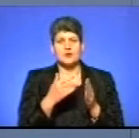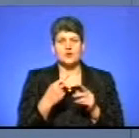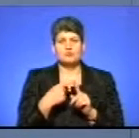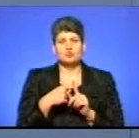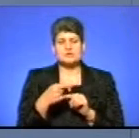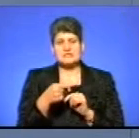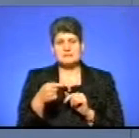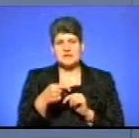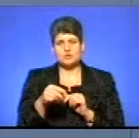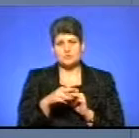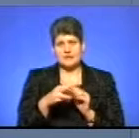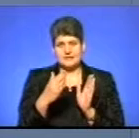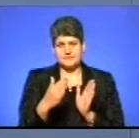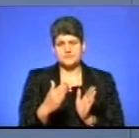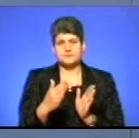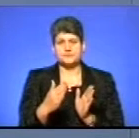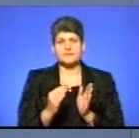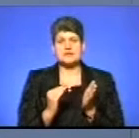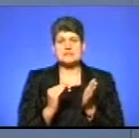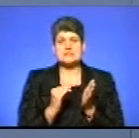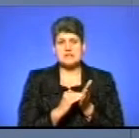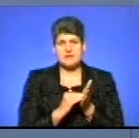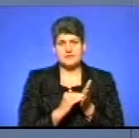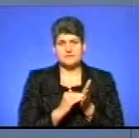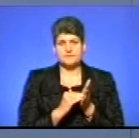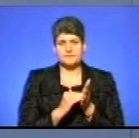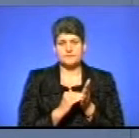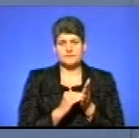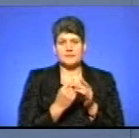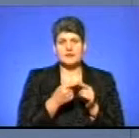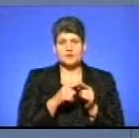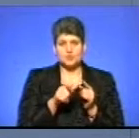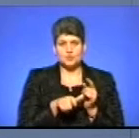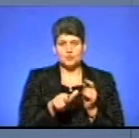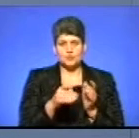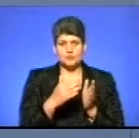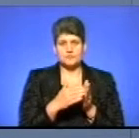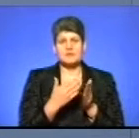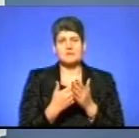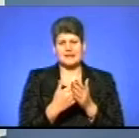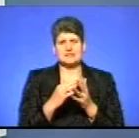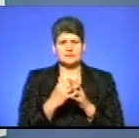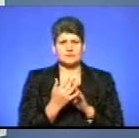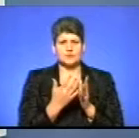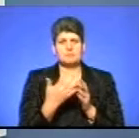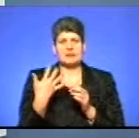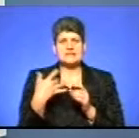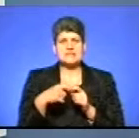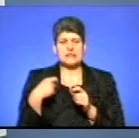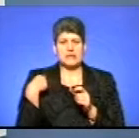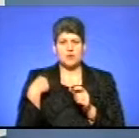метрах також. Потім ставлять на дану ділянку дорогу, якщо це населений пункт, 50